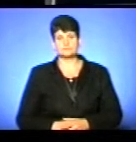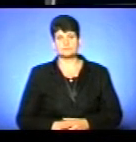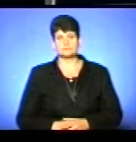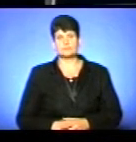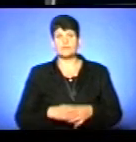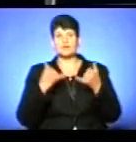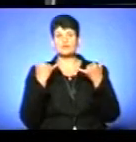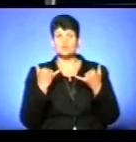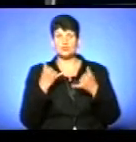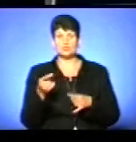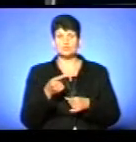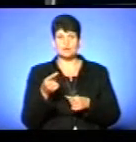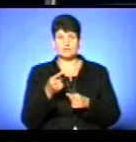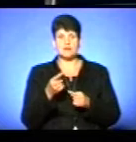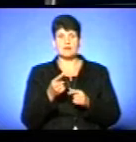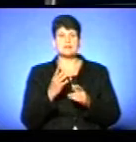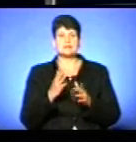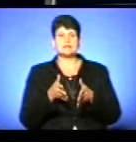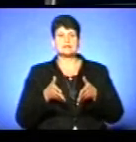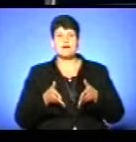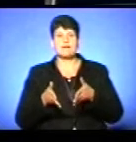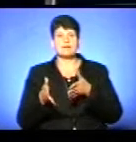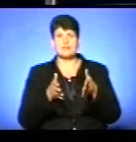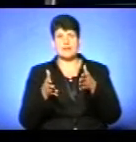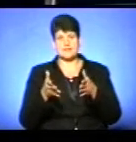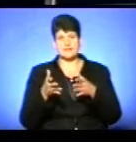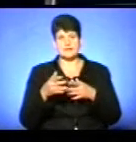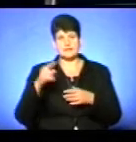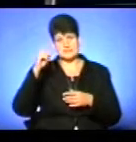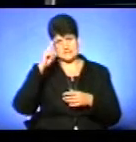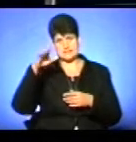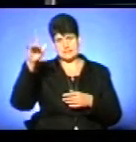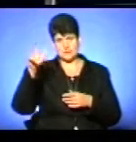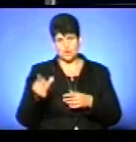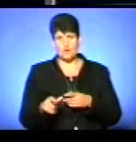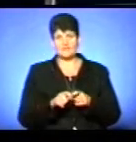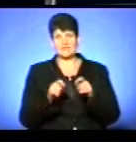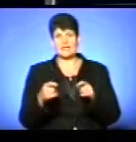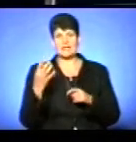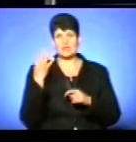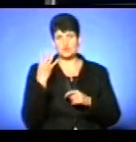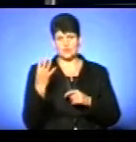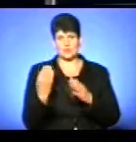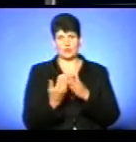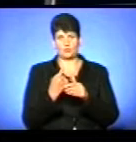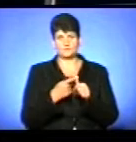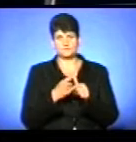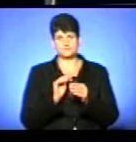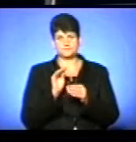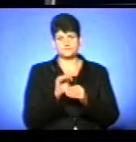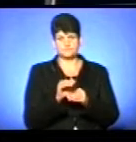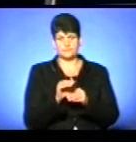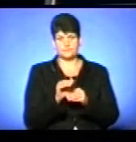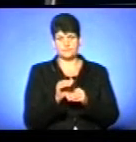Сьогодні у Тернополі на алеї зірок, що на вулиці Сагайдачного, відкрили чотири нових зірки. Зокрема, алею